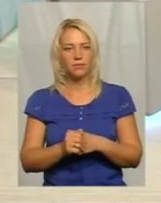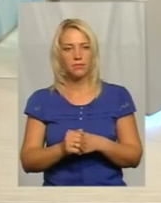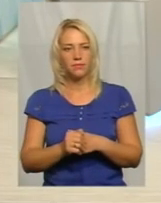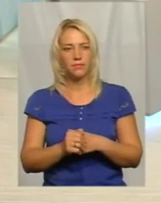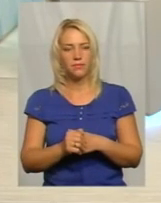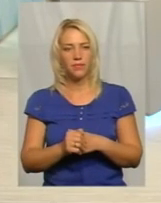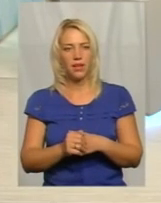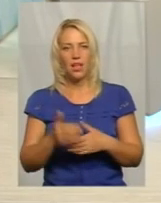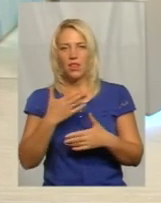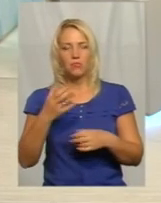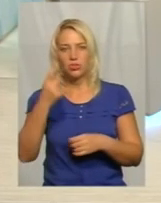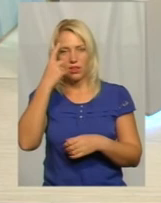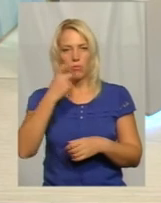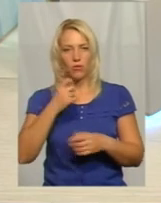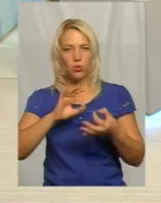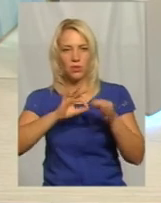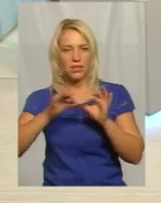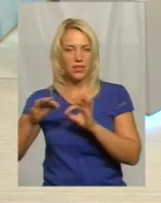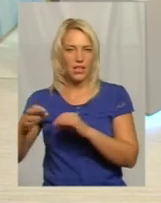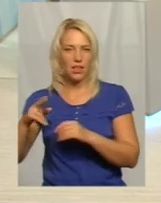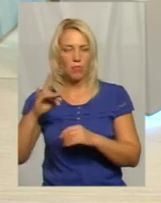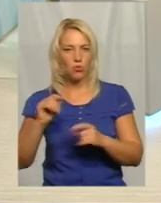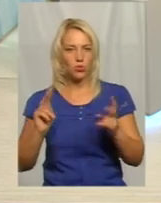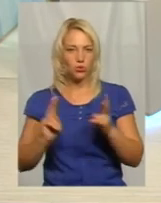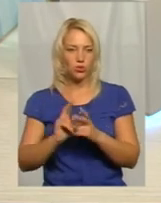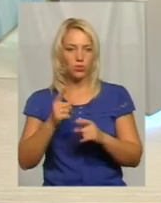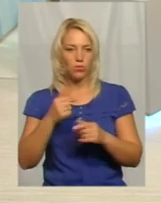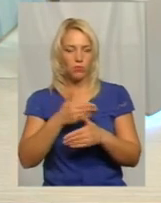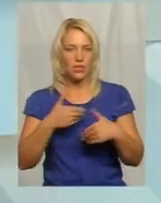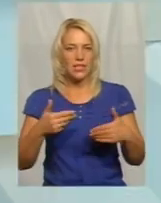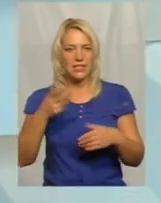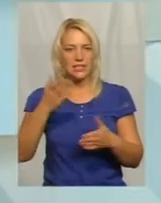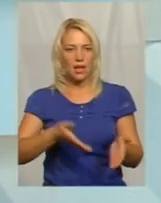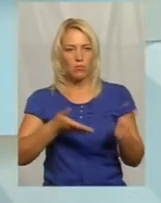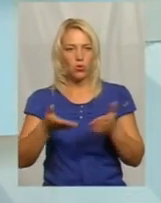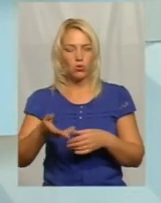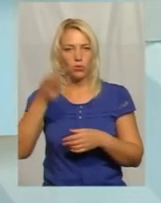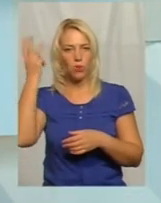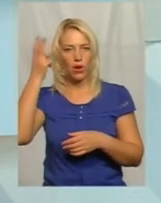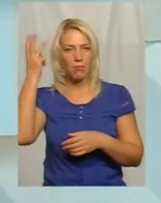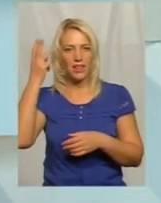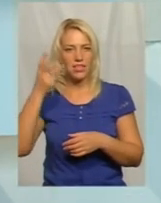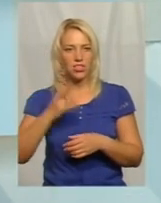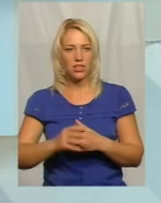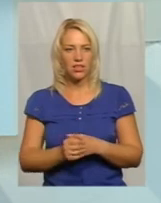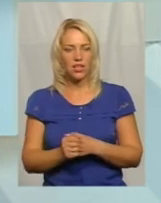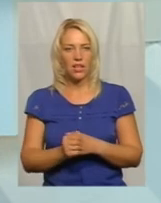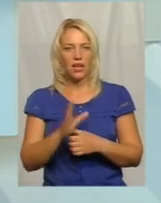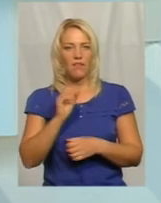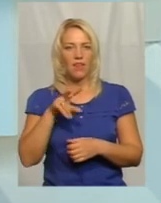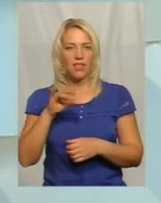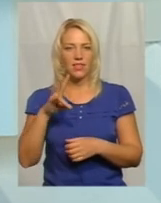Нам ще не повідомили детали зустрічі, тому ми запрошуємо хмельничан. Пані Валентина